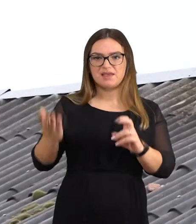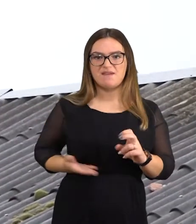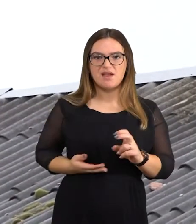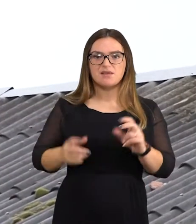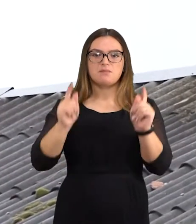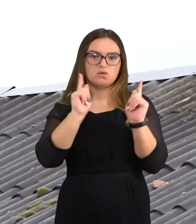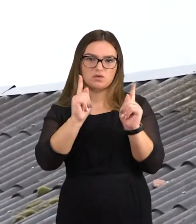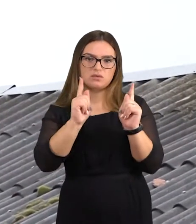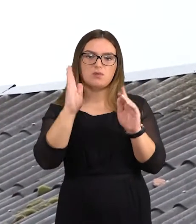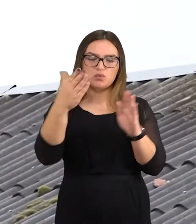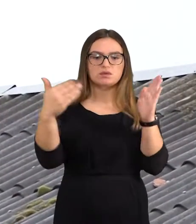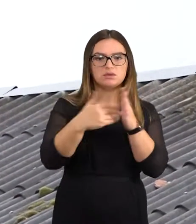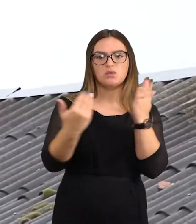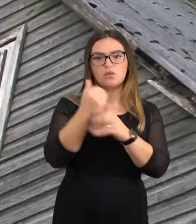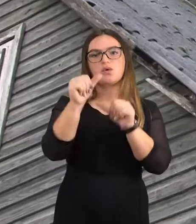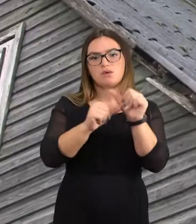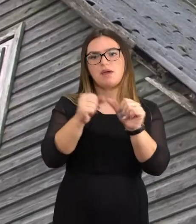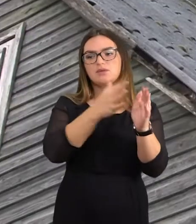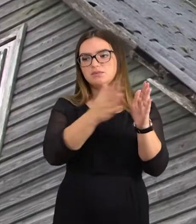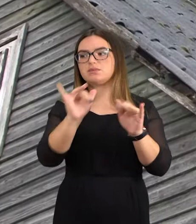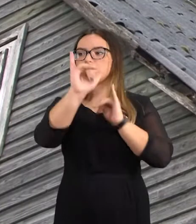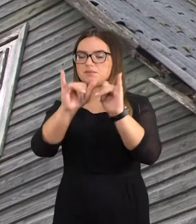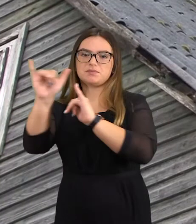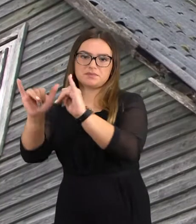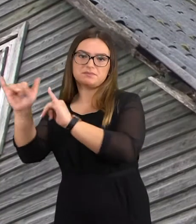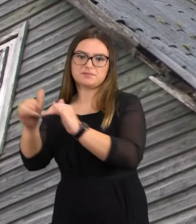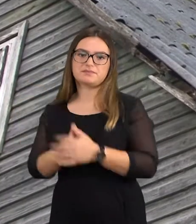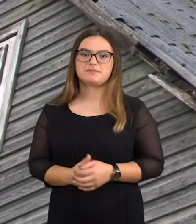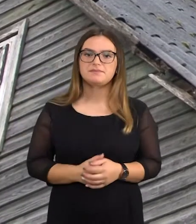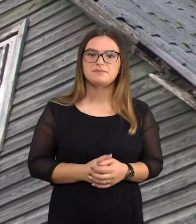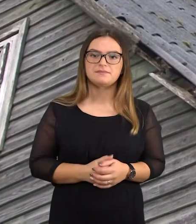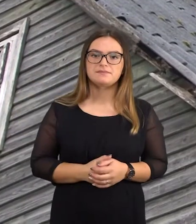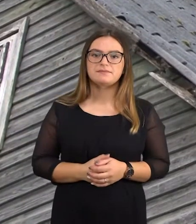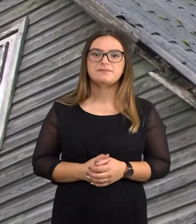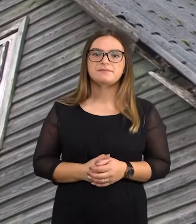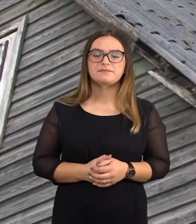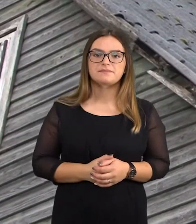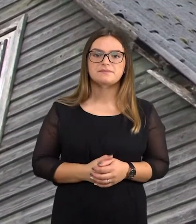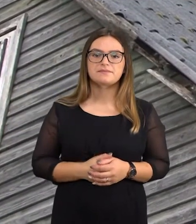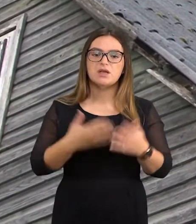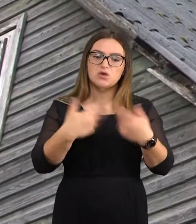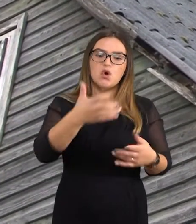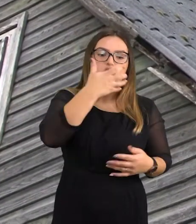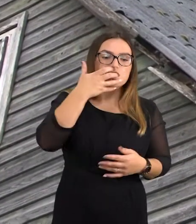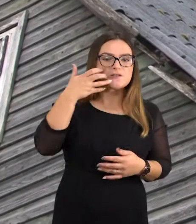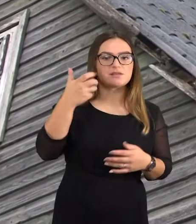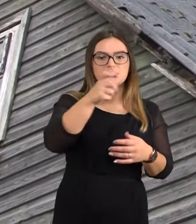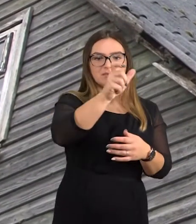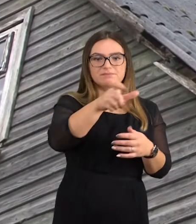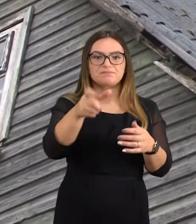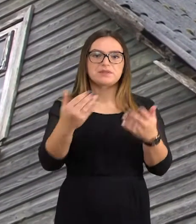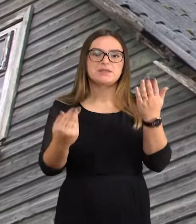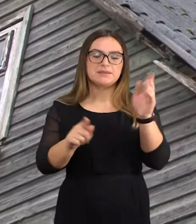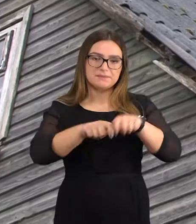ir tes iki pat naujųjų metų. O toks masinis finalinis renginys atšalus o rams numatytas neatsiktinai, nes pradėjo šildymo sezonui gaisrų